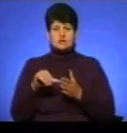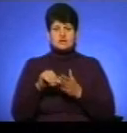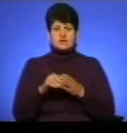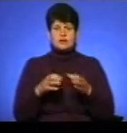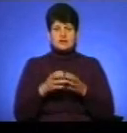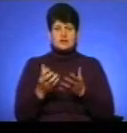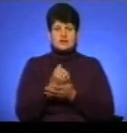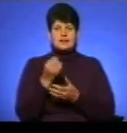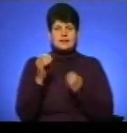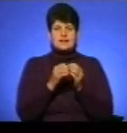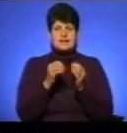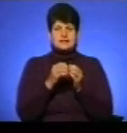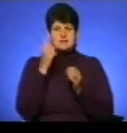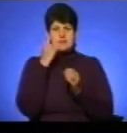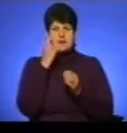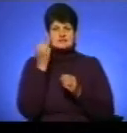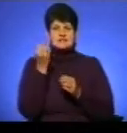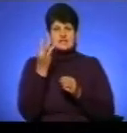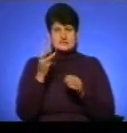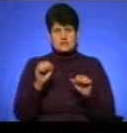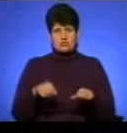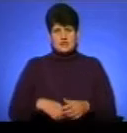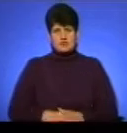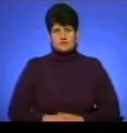набрали по 10 балів із 13 можливих.